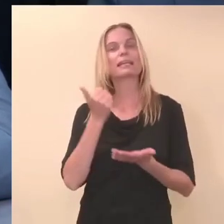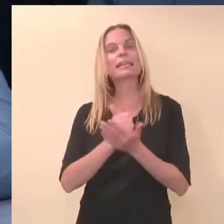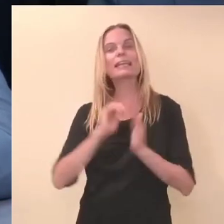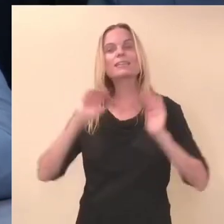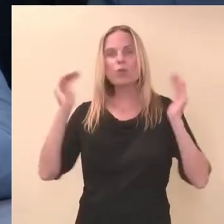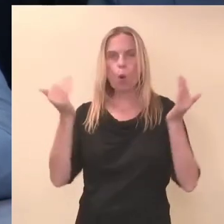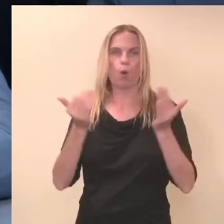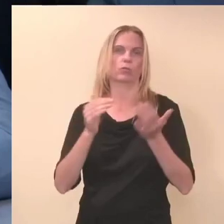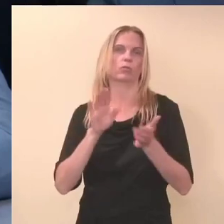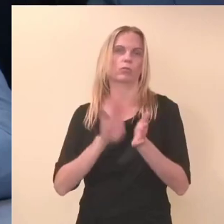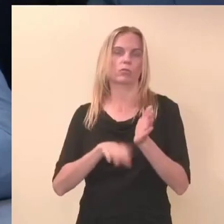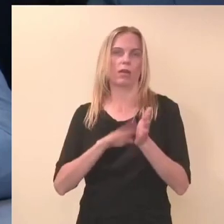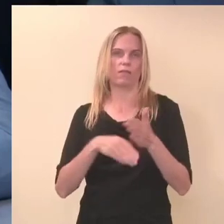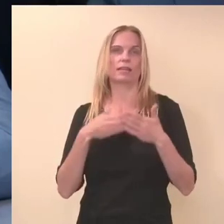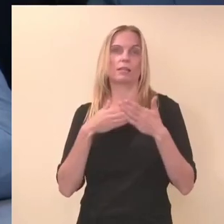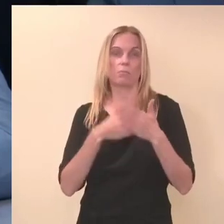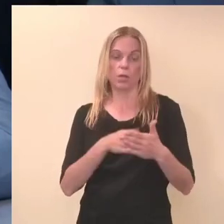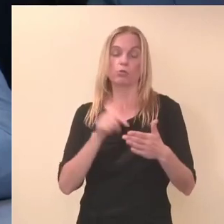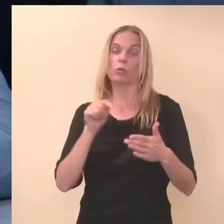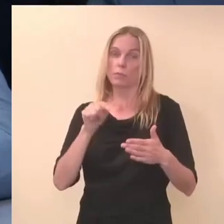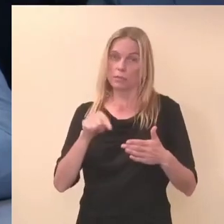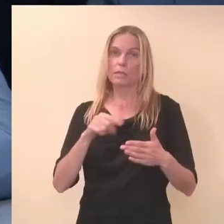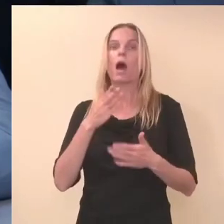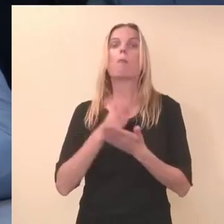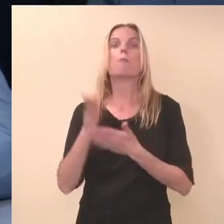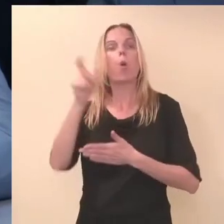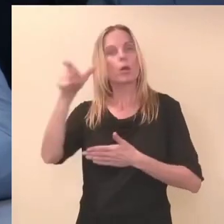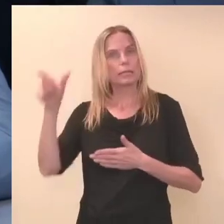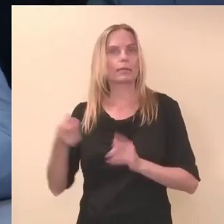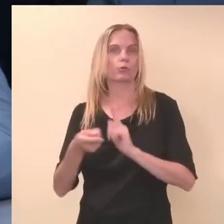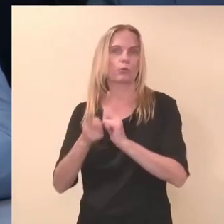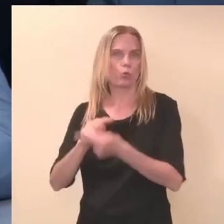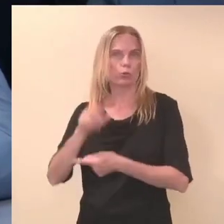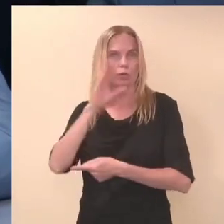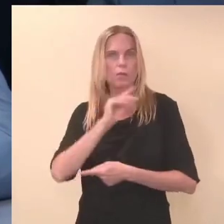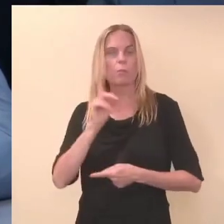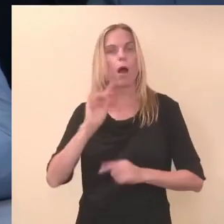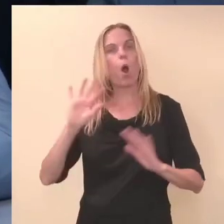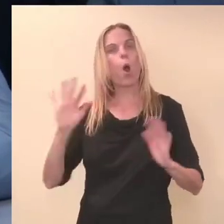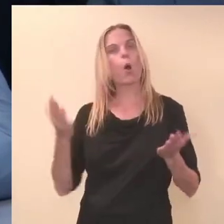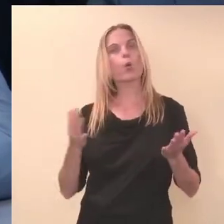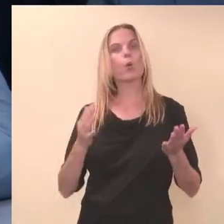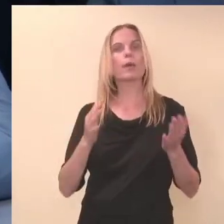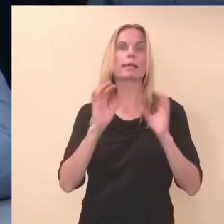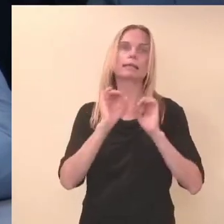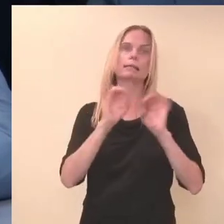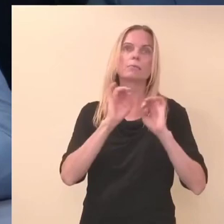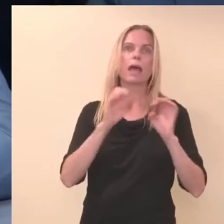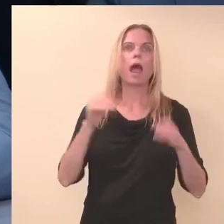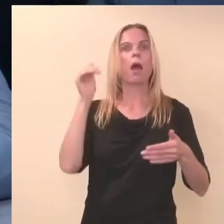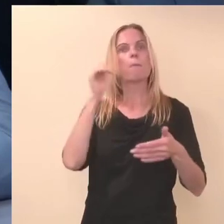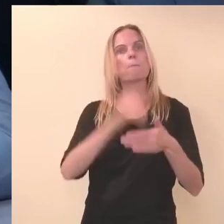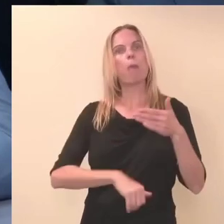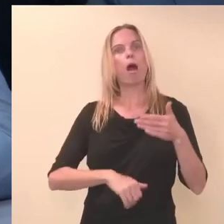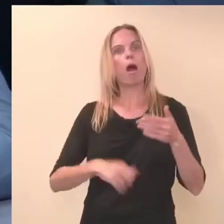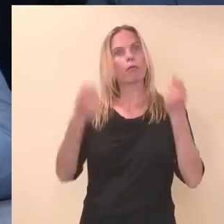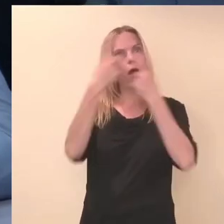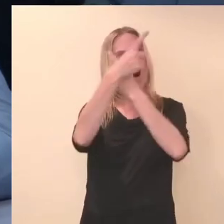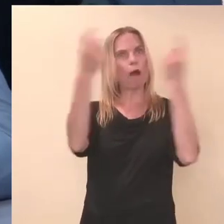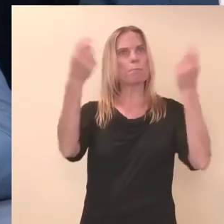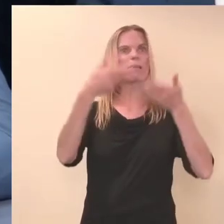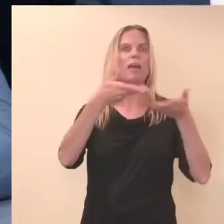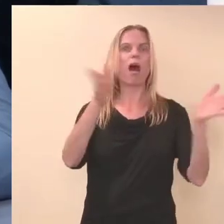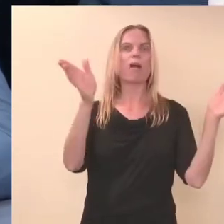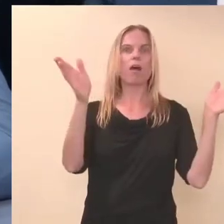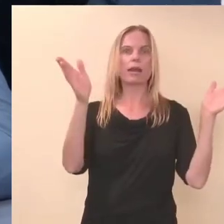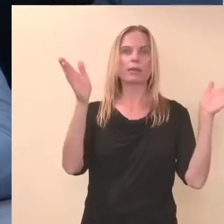seda ja seda saavad poliitikud tegelikult muuta, aga kui me räägime, ma ei tea, palgaandmete avalikustamisest, et